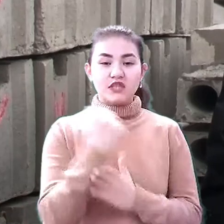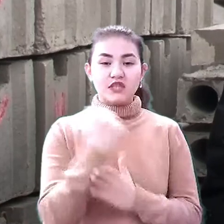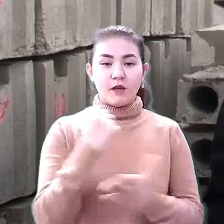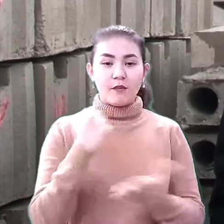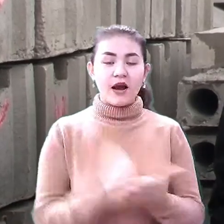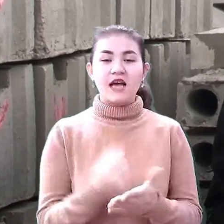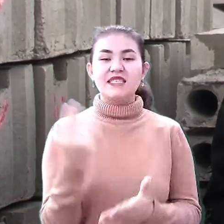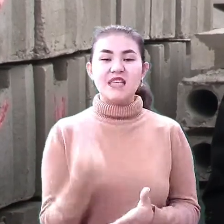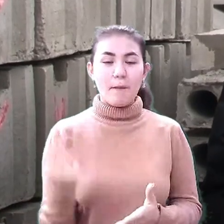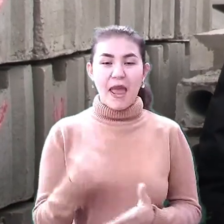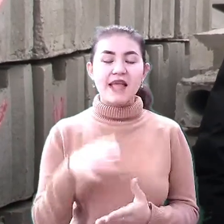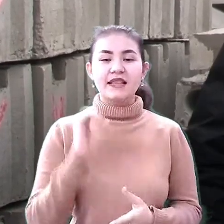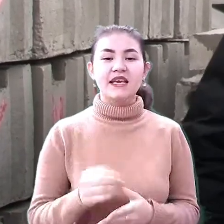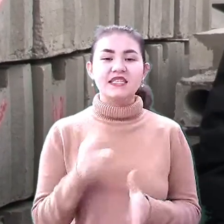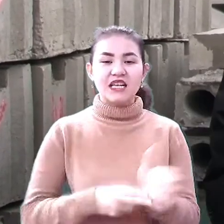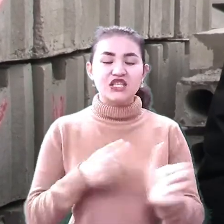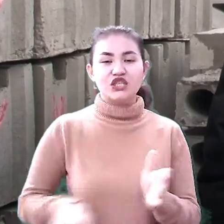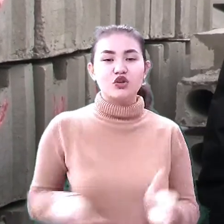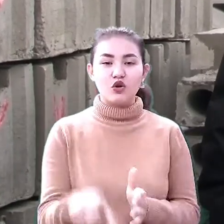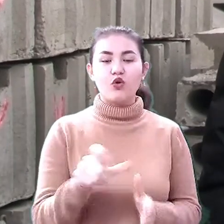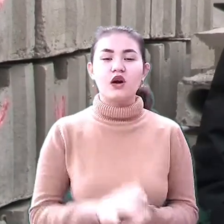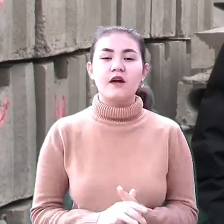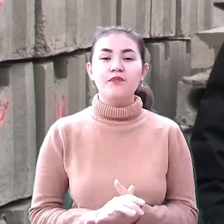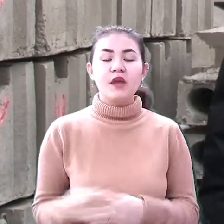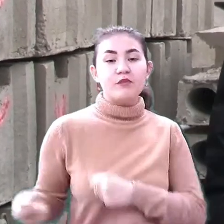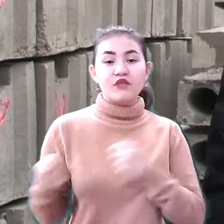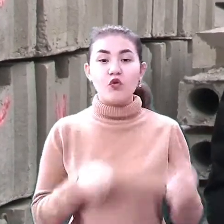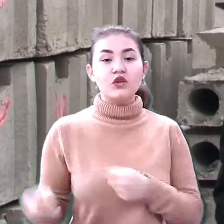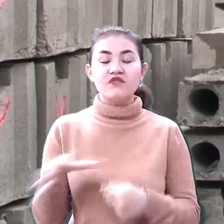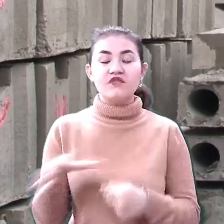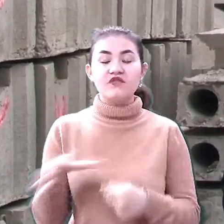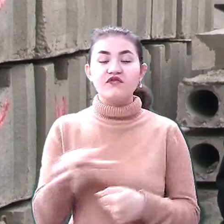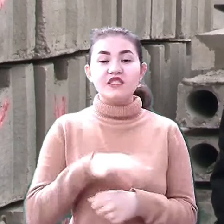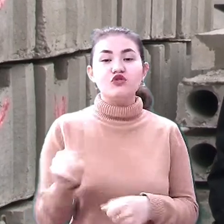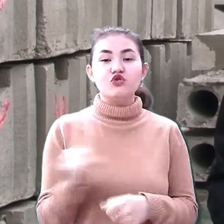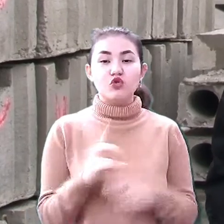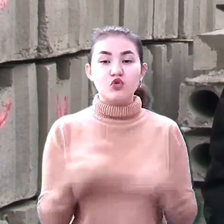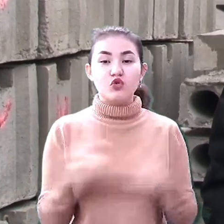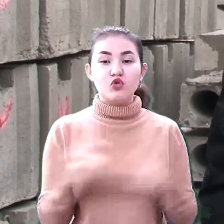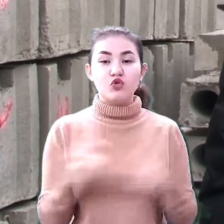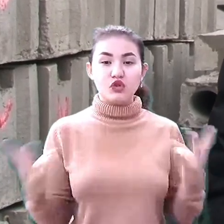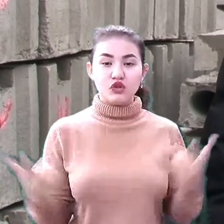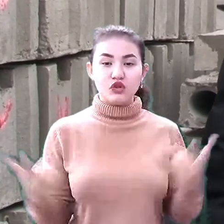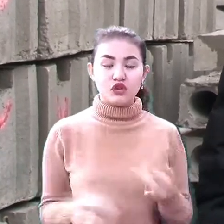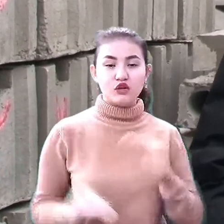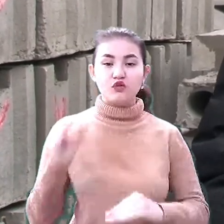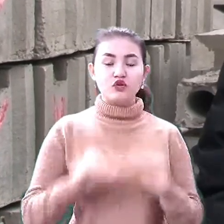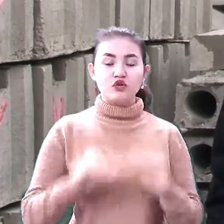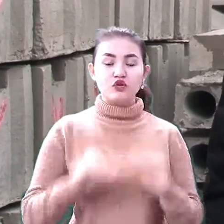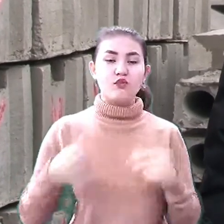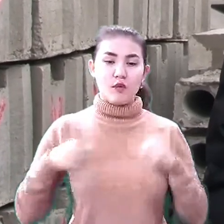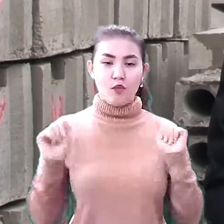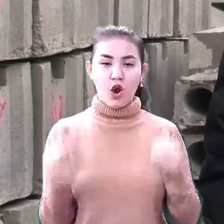залізнична дорога зараз підвозить всі інгредієнти, щоб ми могли без ніяких